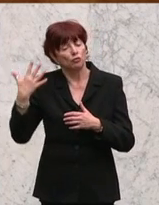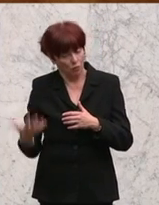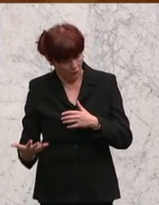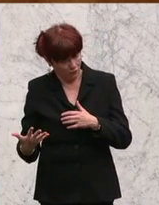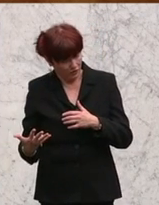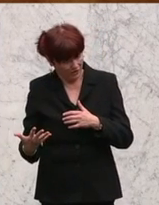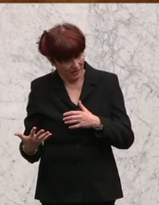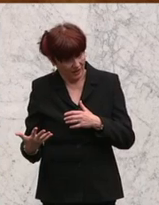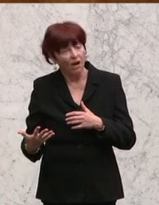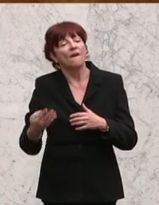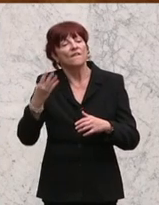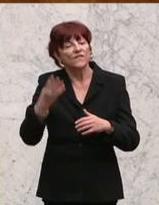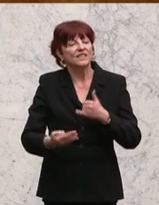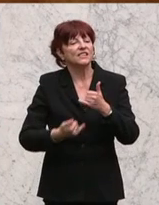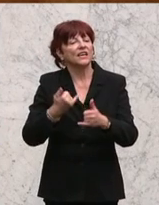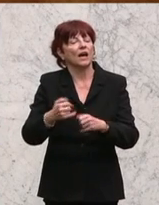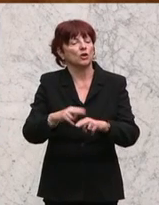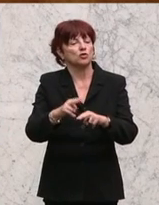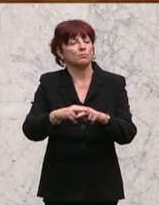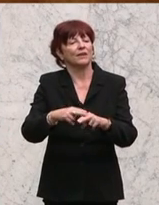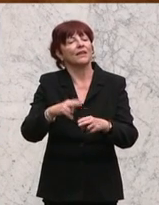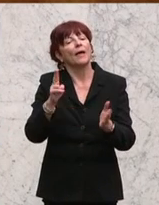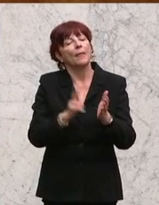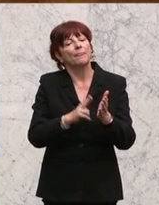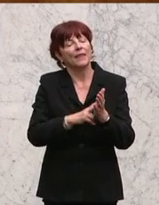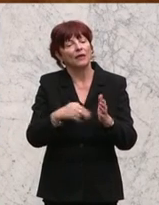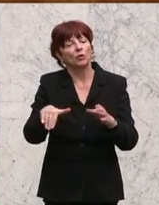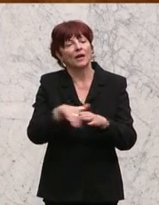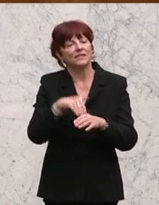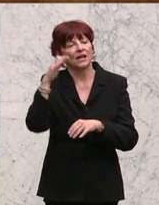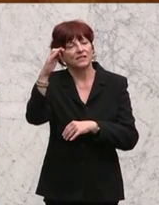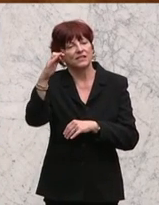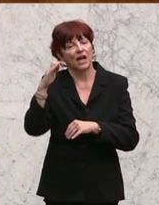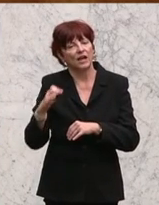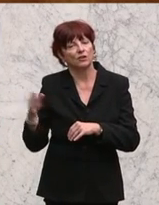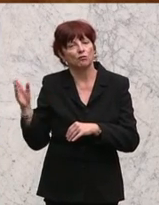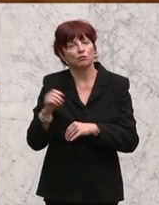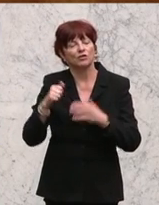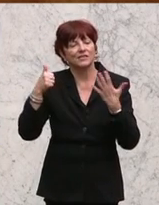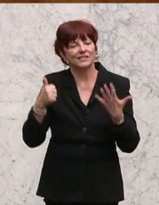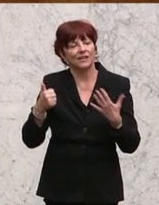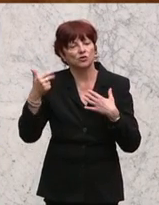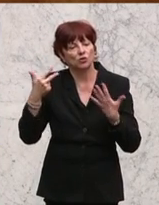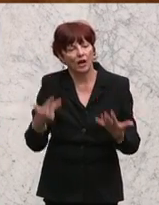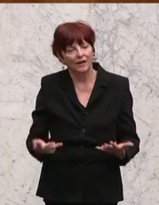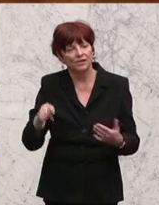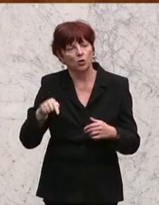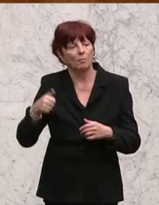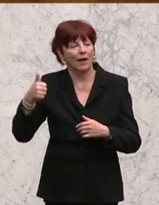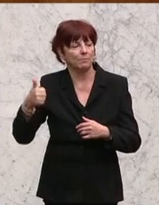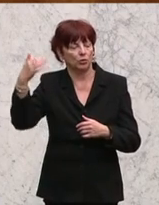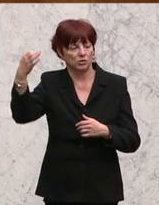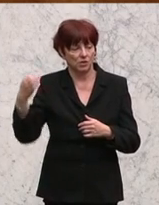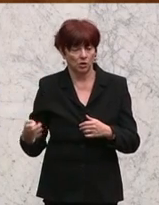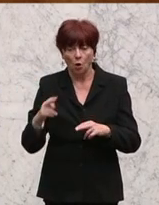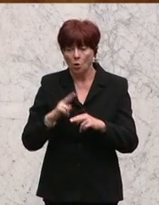also 40 Jahre später mit einer Nettoersatzrate von 86,1 Prozent. Und wenn Sie sich